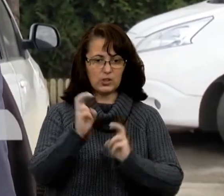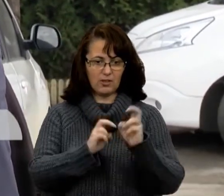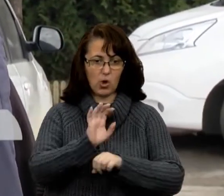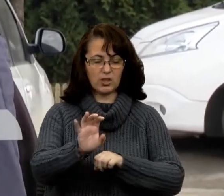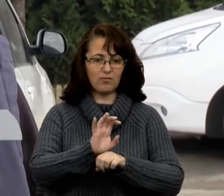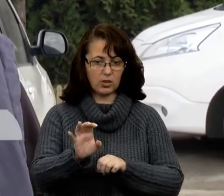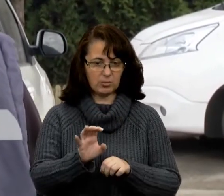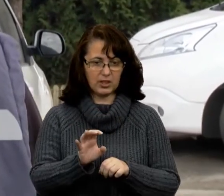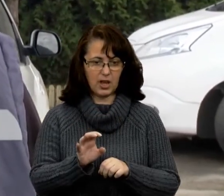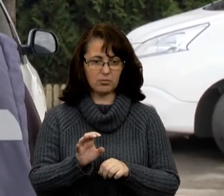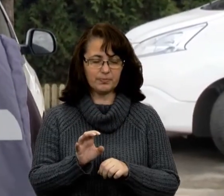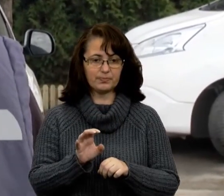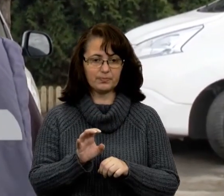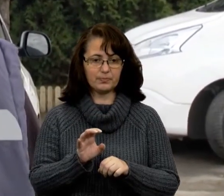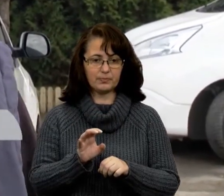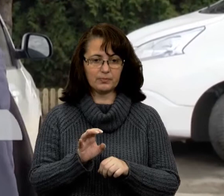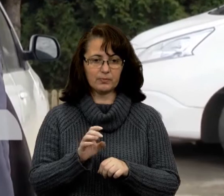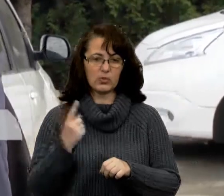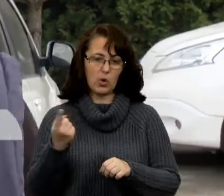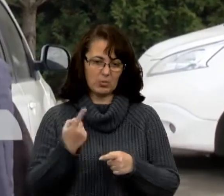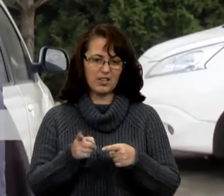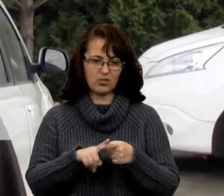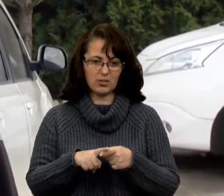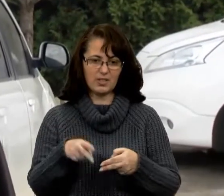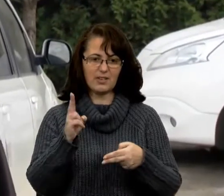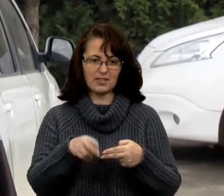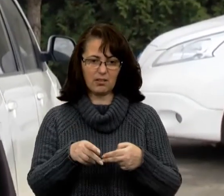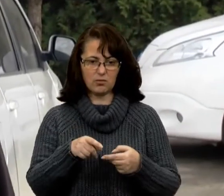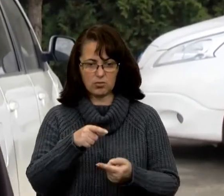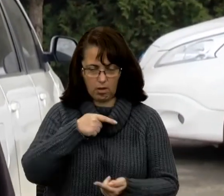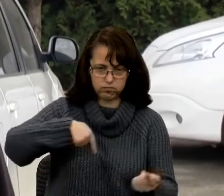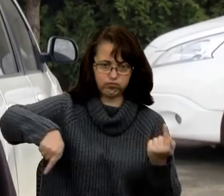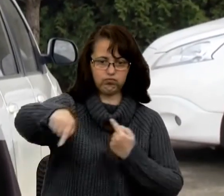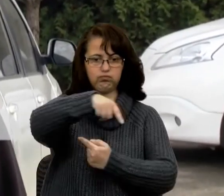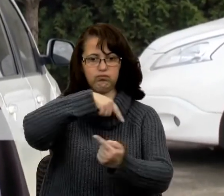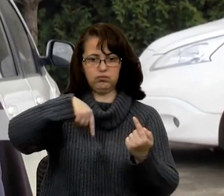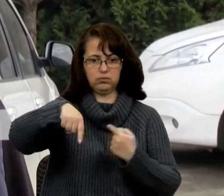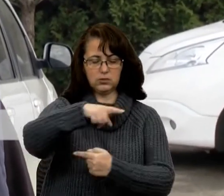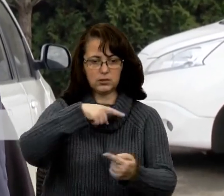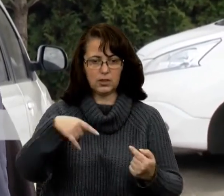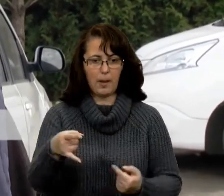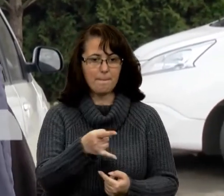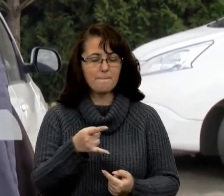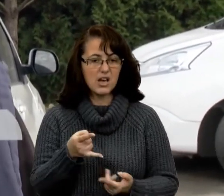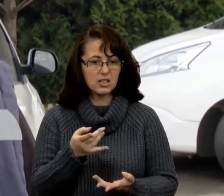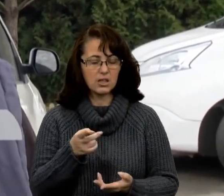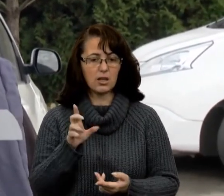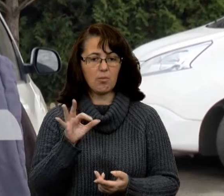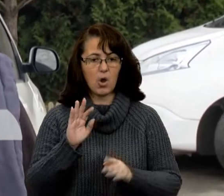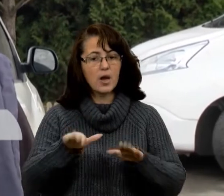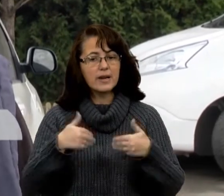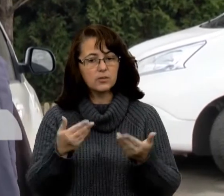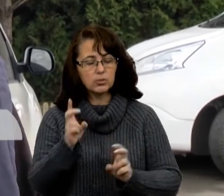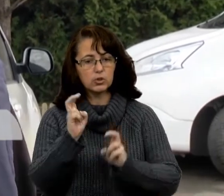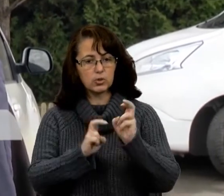Ну, як правило, це також закінчується розворотом машини. Тому що рекомендують